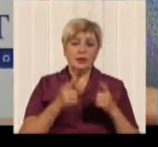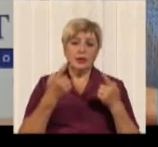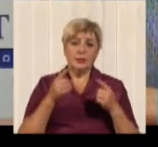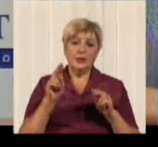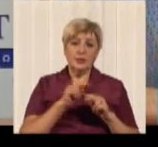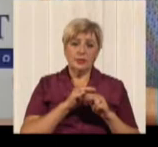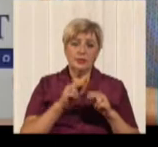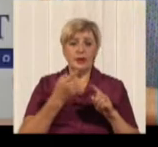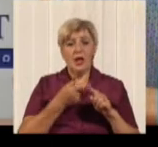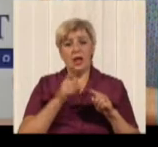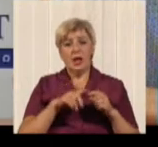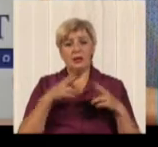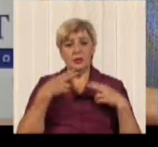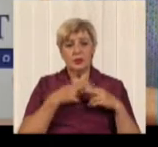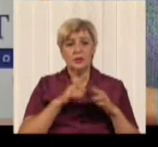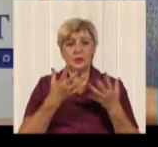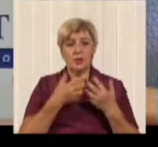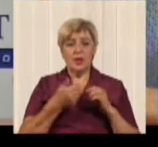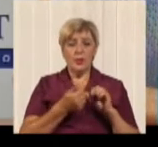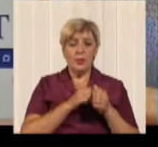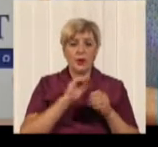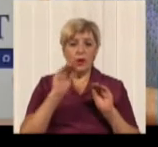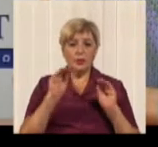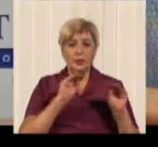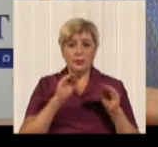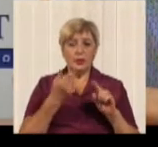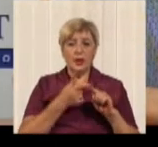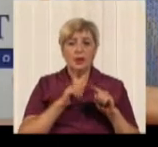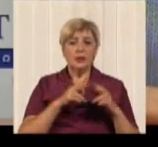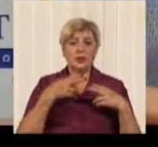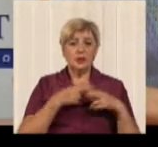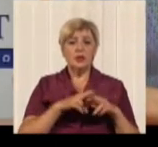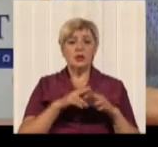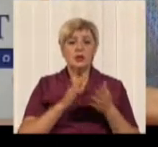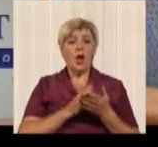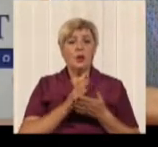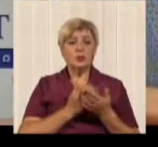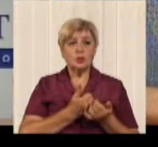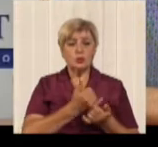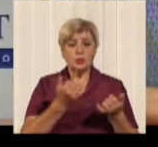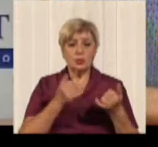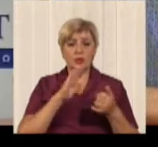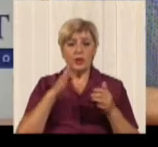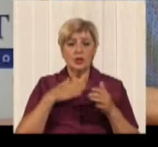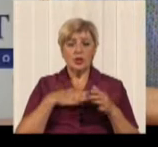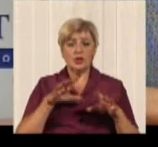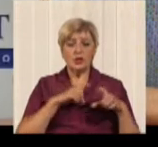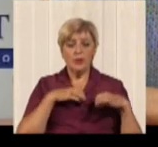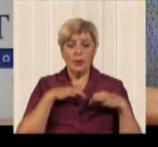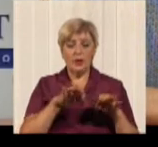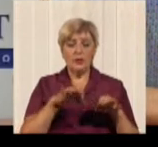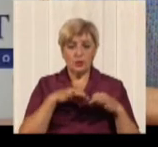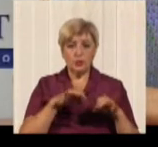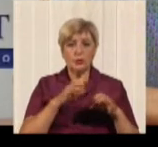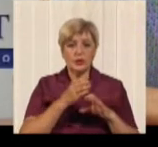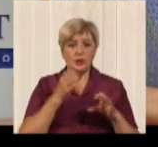ремонт, это техническое переоборудование, это техническое обслуживание нашего подвижного состава, транспортной